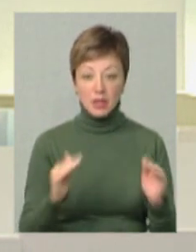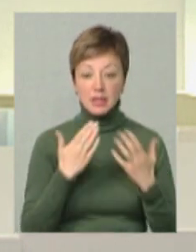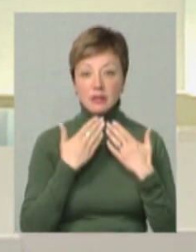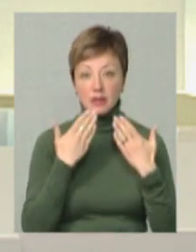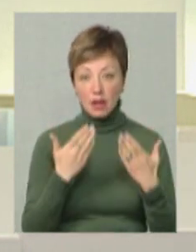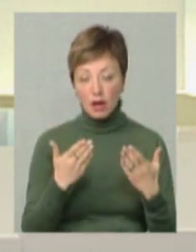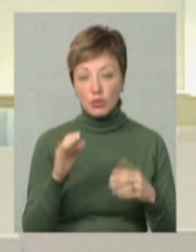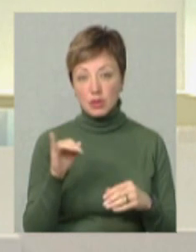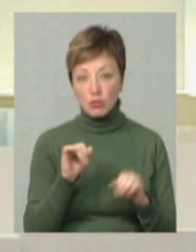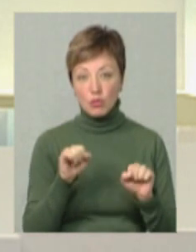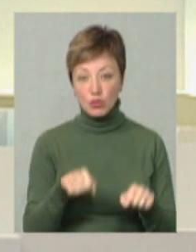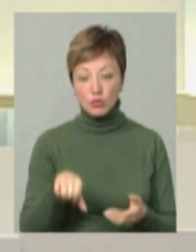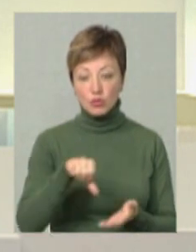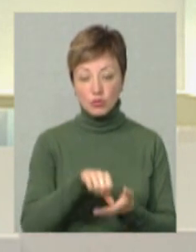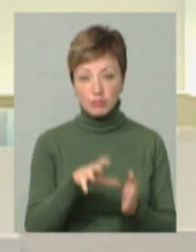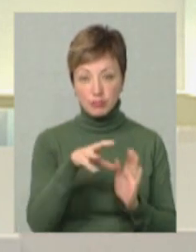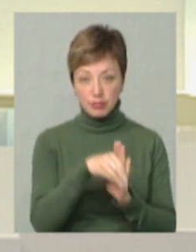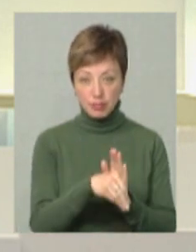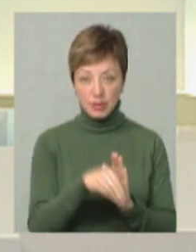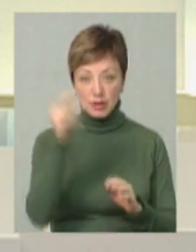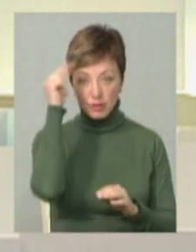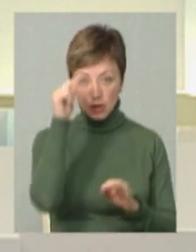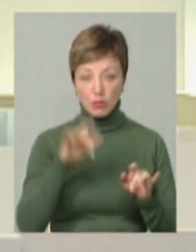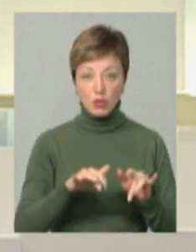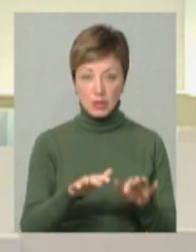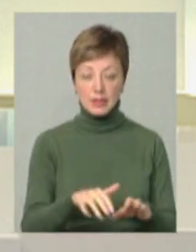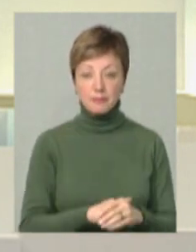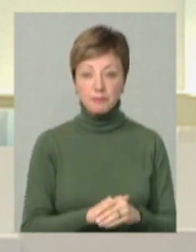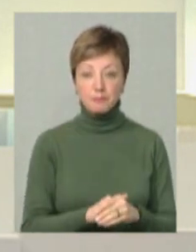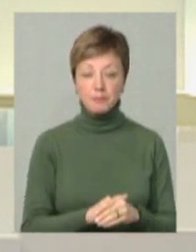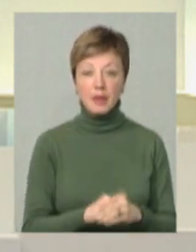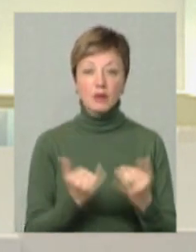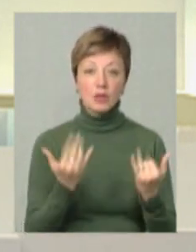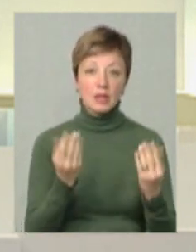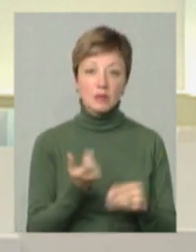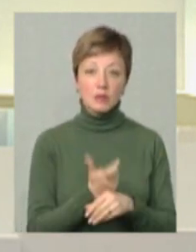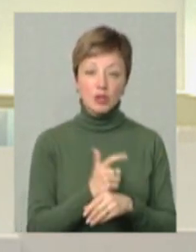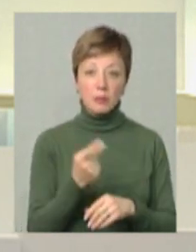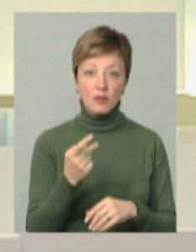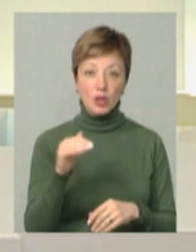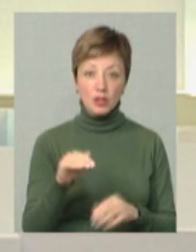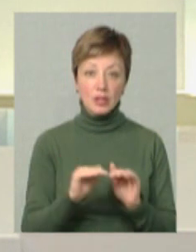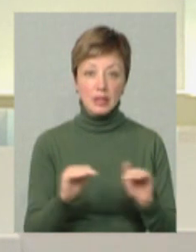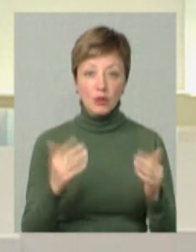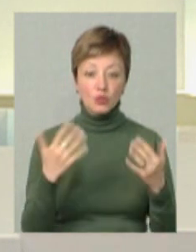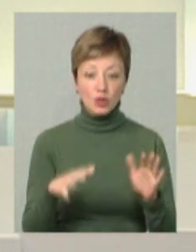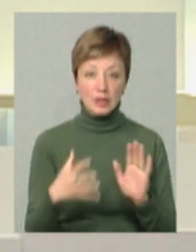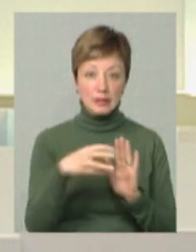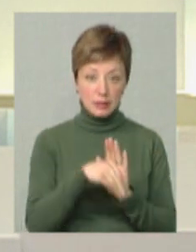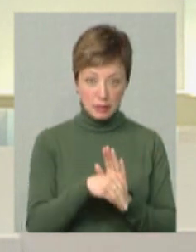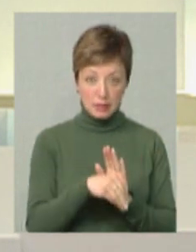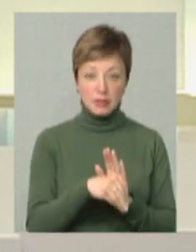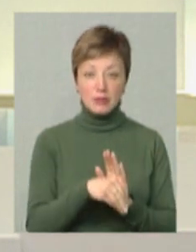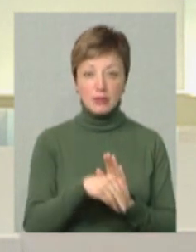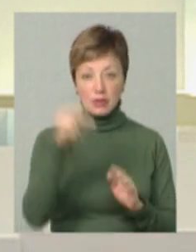звертаються і можуть приймати участь у навчальному процесі. В нас на сьогоднішній день більше півтори тисячі дітей вже займаються,